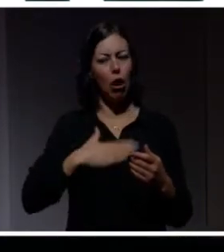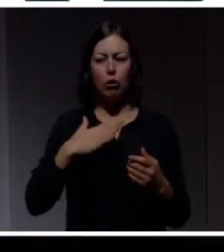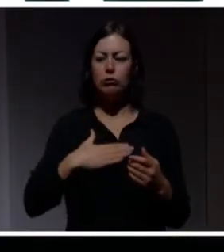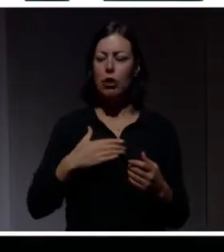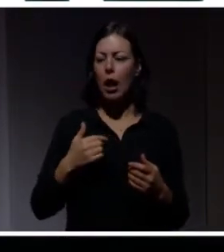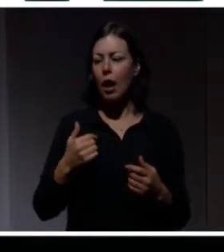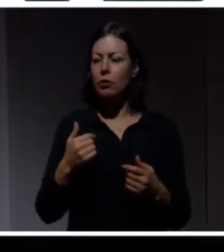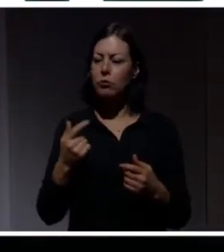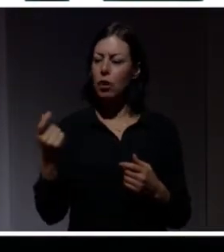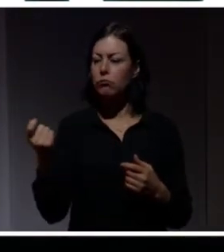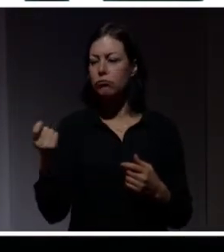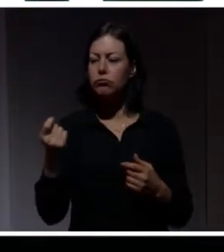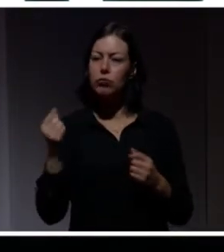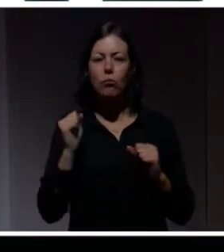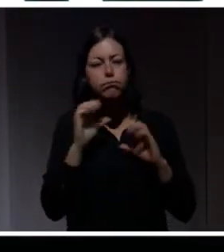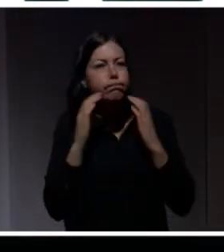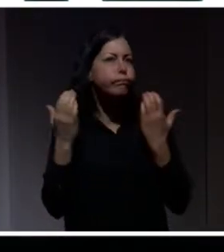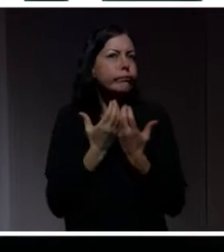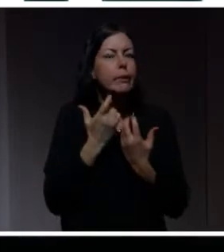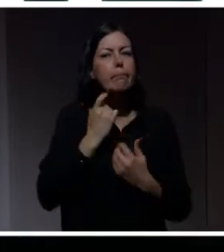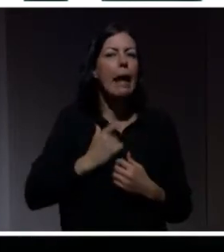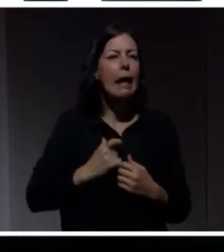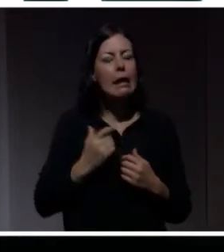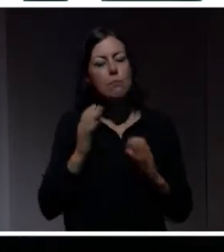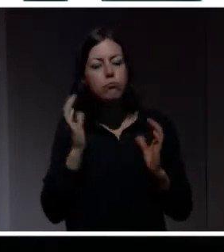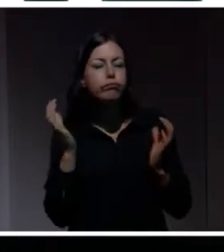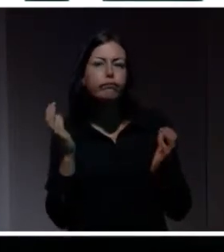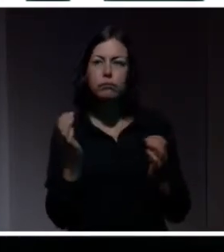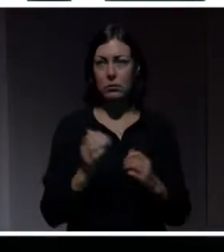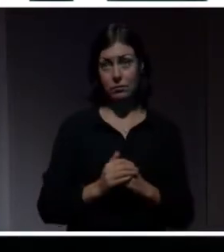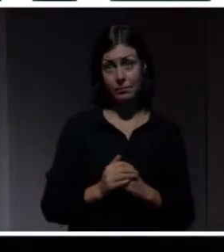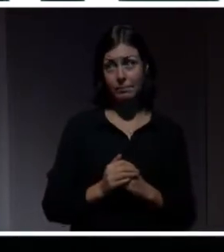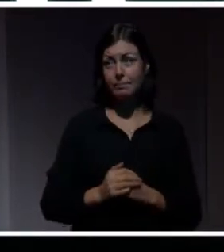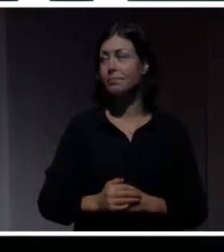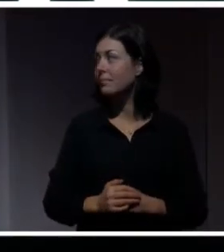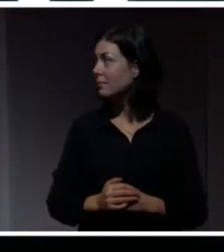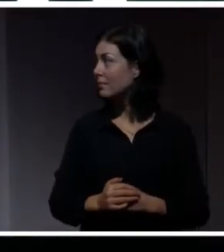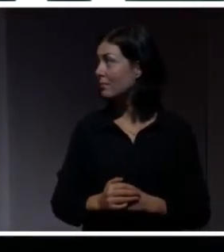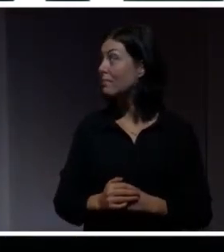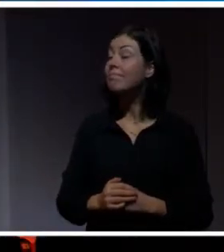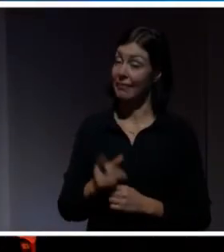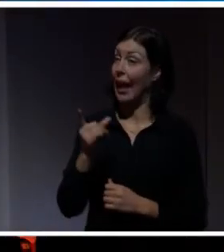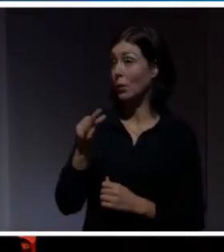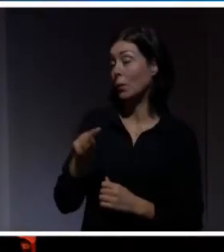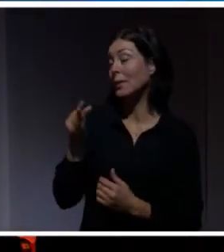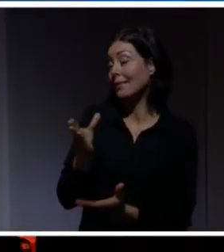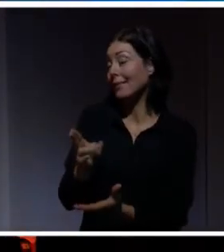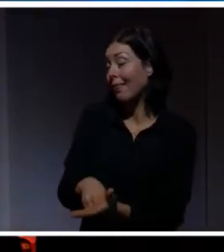omhändertagna. Och lite omhundade och sådär. Och det är hundra procent sant.